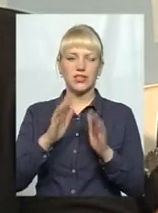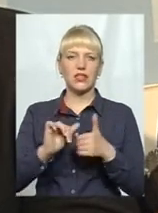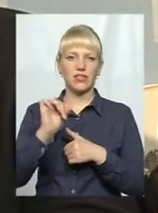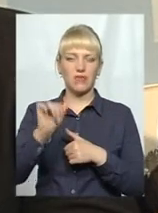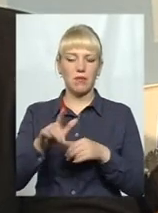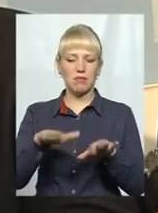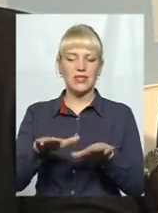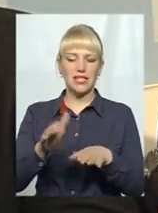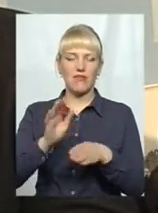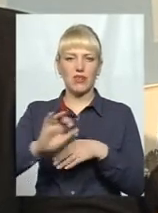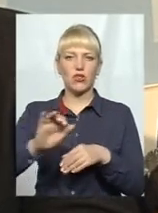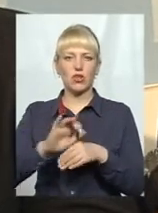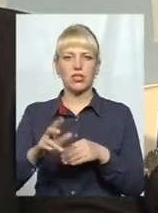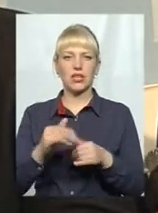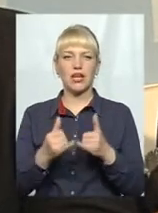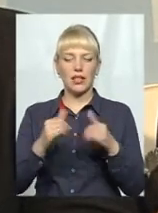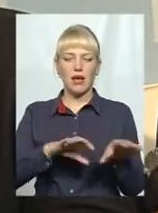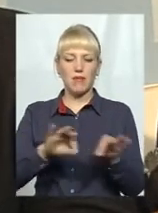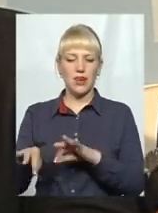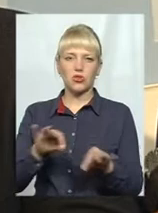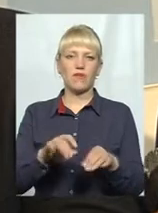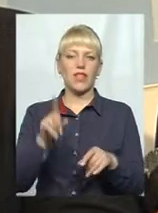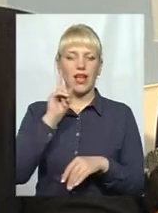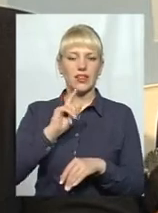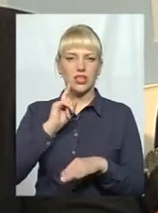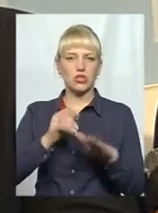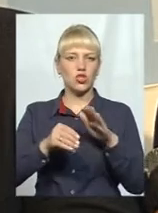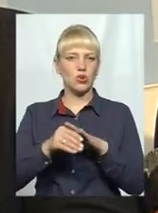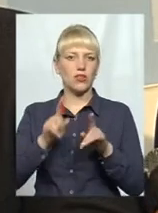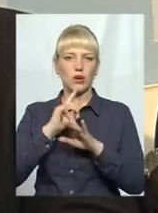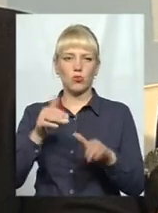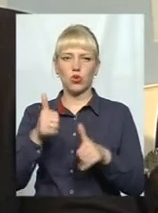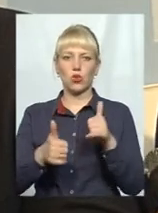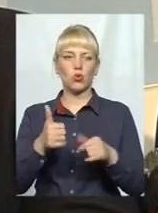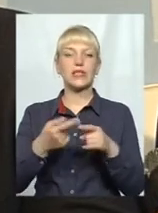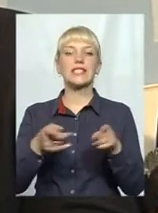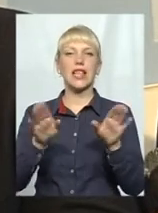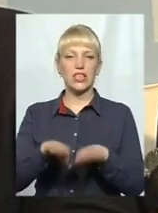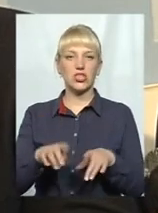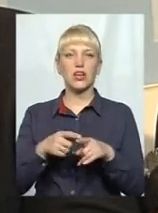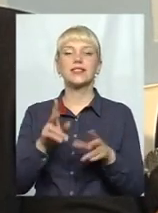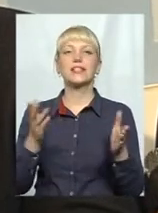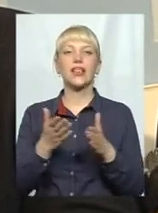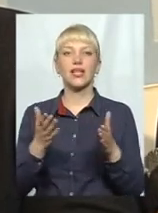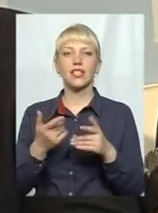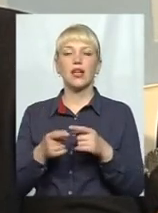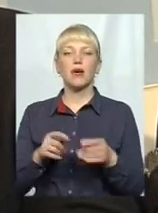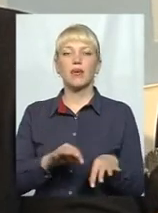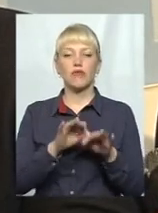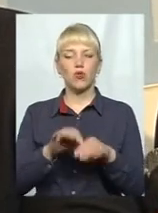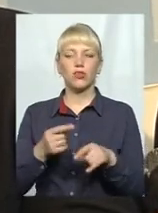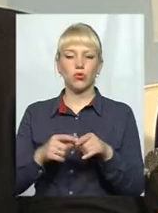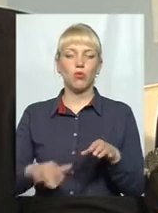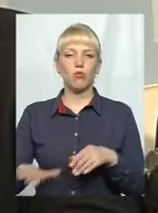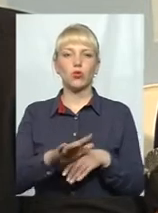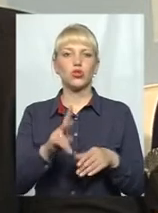повторюсь, тільки для пересудних, для тимчасових споруд не буде конкурсу. Вони залишаються те, як є. Єдине, що ми їх приводимо до той площі, що заявлено